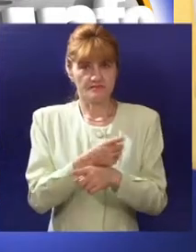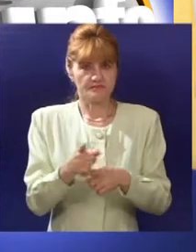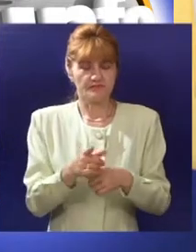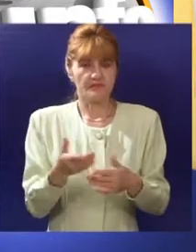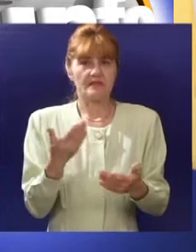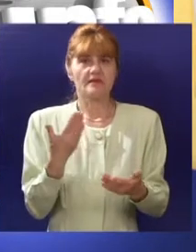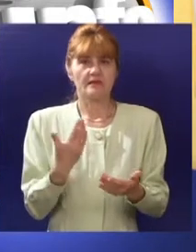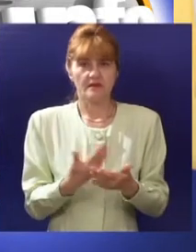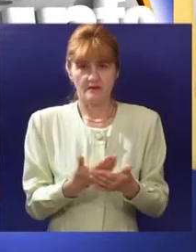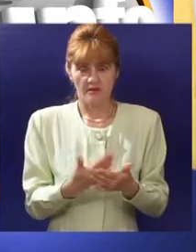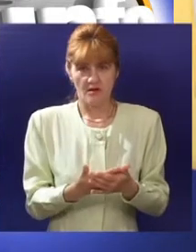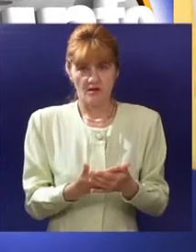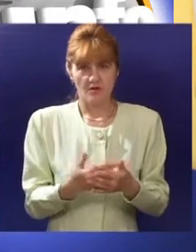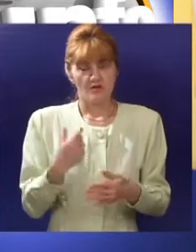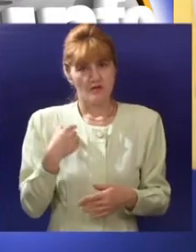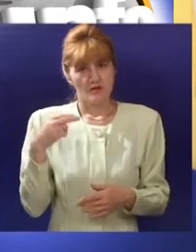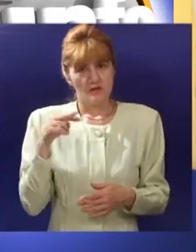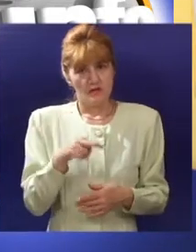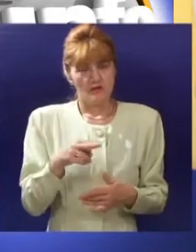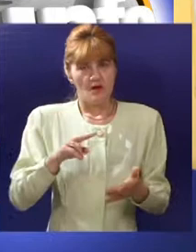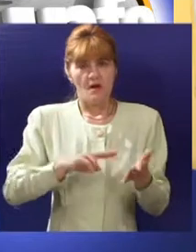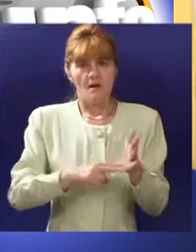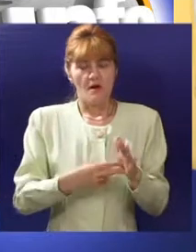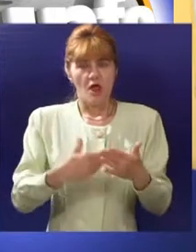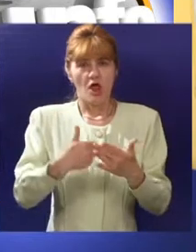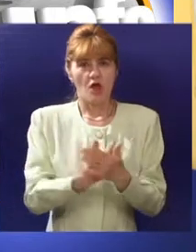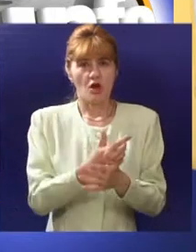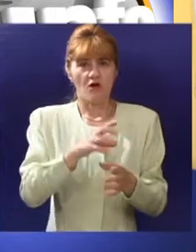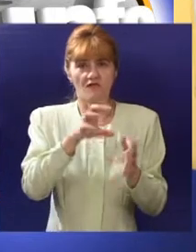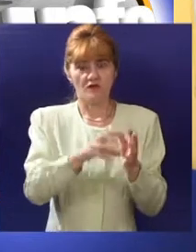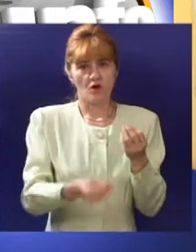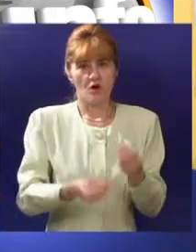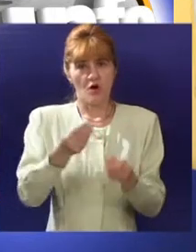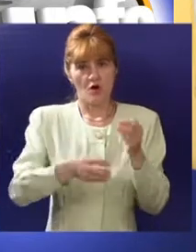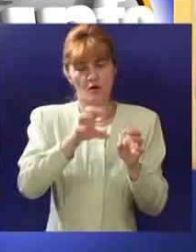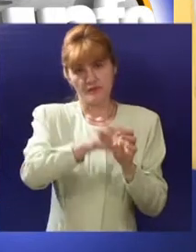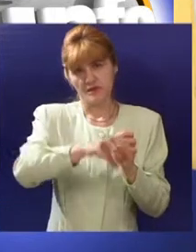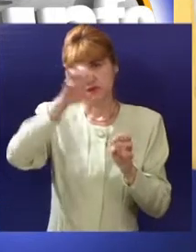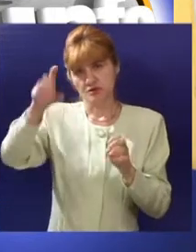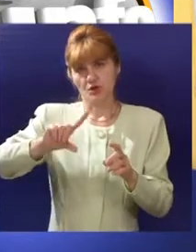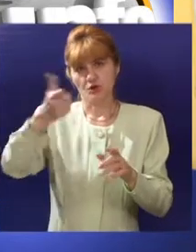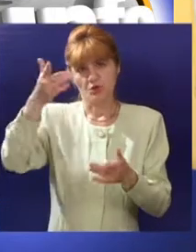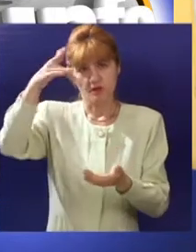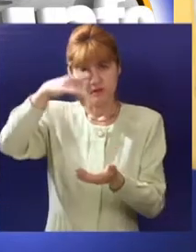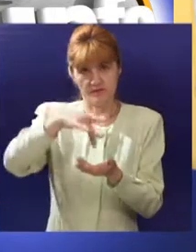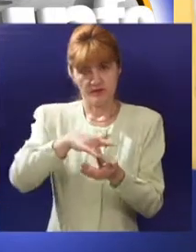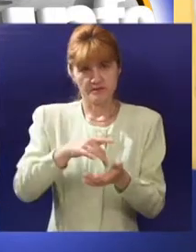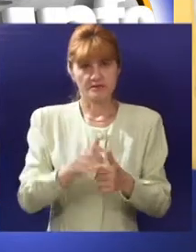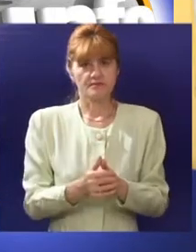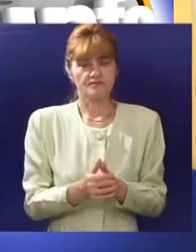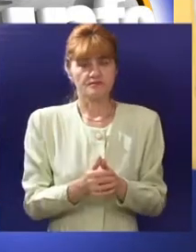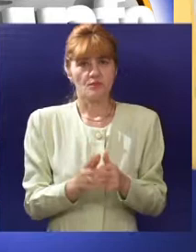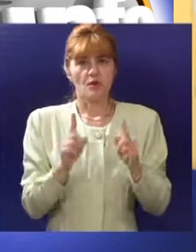obdaništa. tako da smo mi predvideli planom dve nove lokacije za izgradnju prečkolskih ustanova